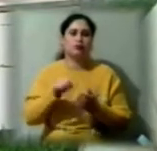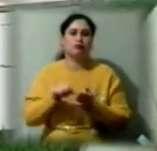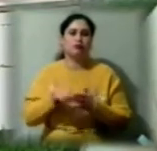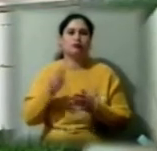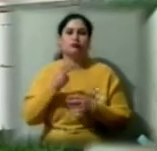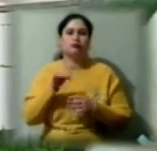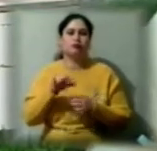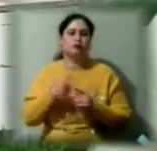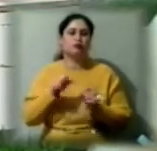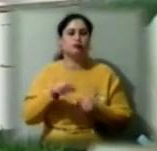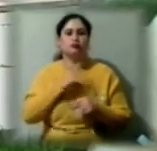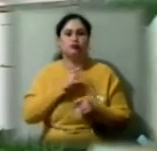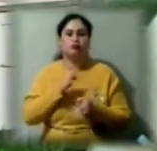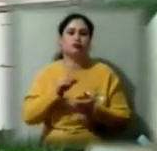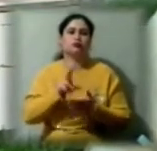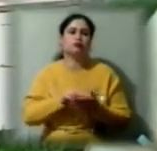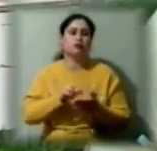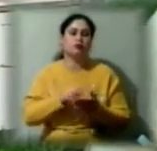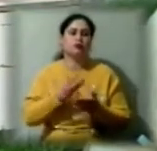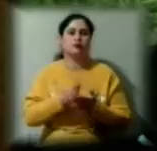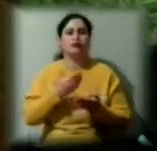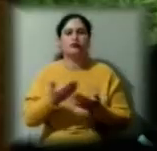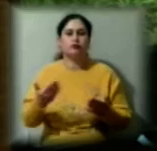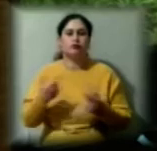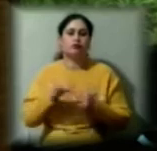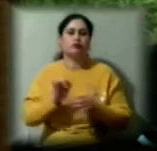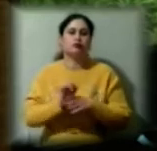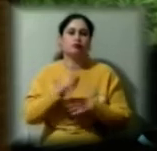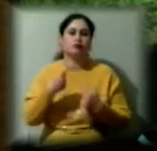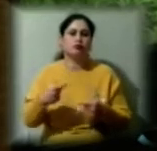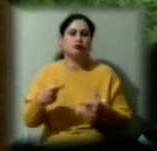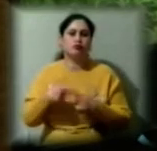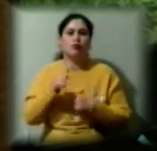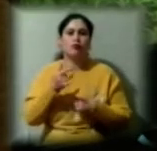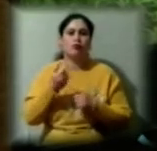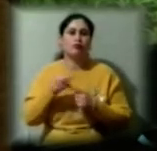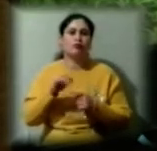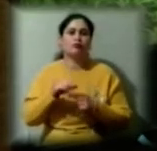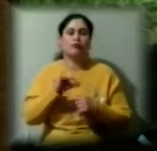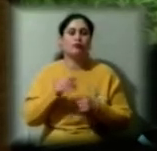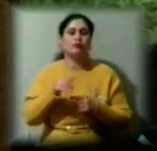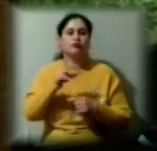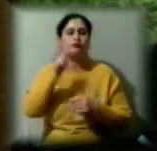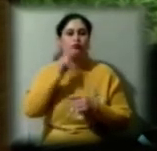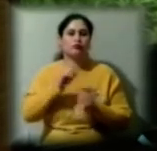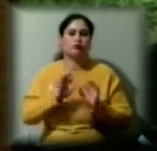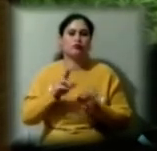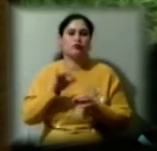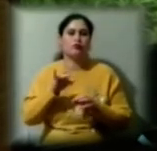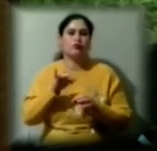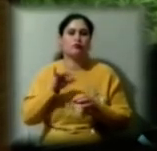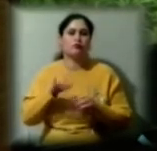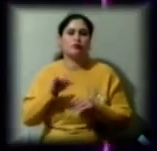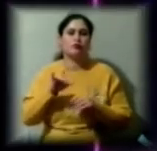може перезаписати свій виступ або надіслати інший. Географія фестивалю «Майже вся Україна», говорить співорганізатор Андрій Ярьоменко.